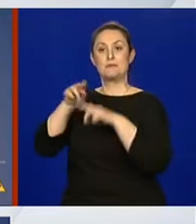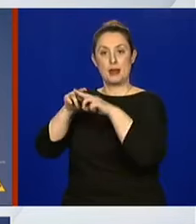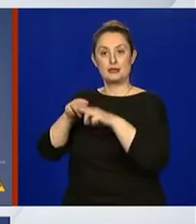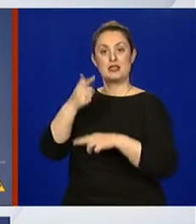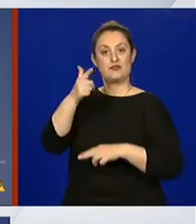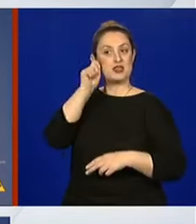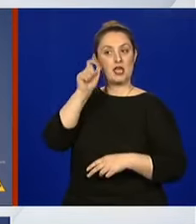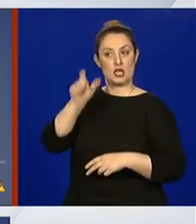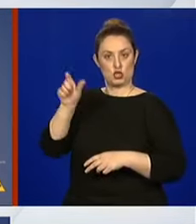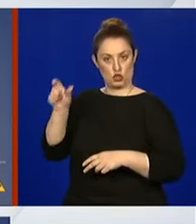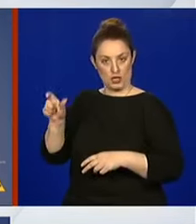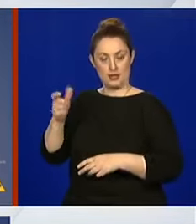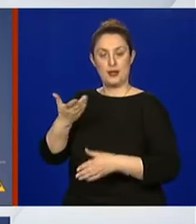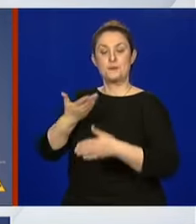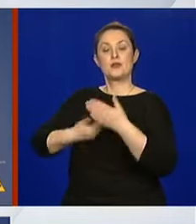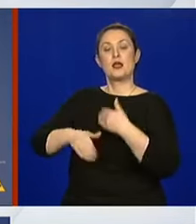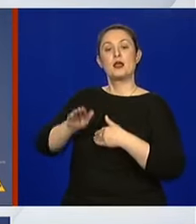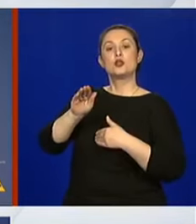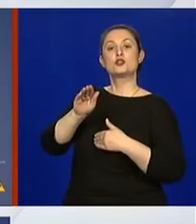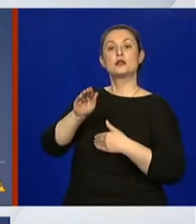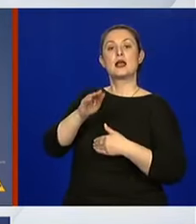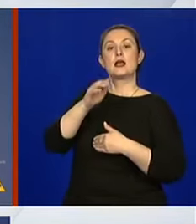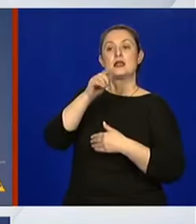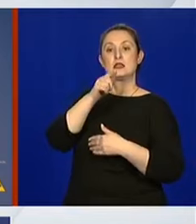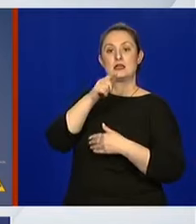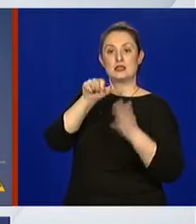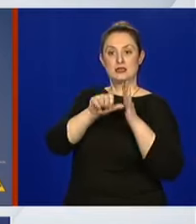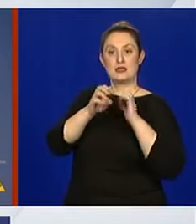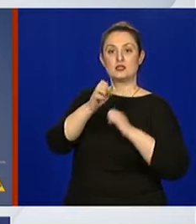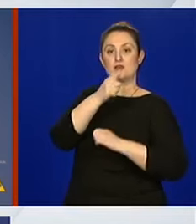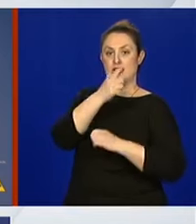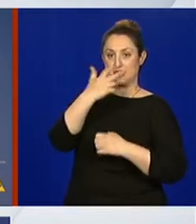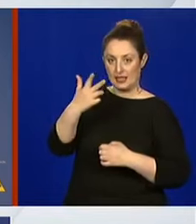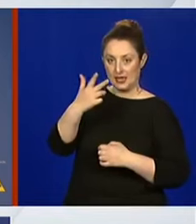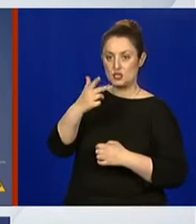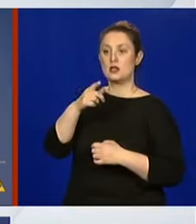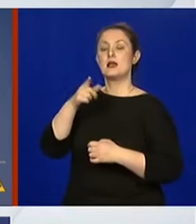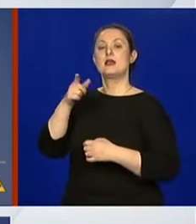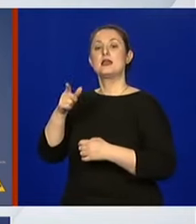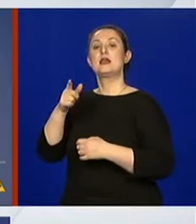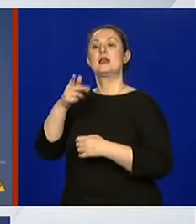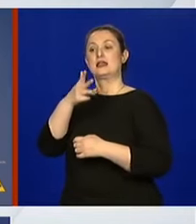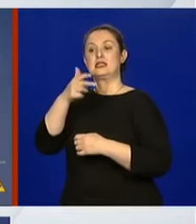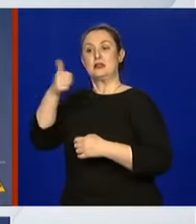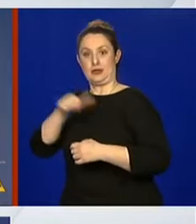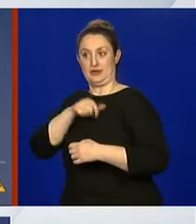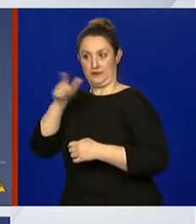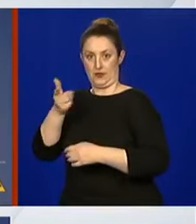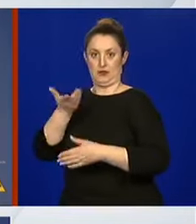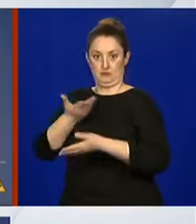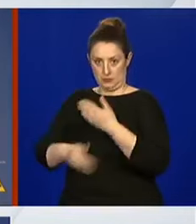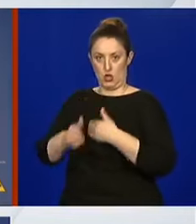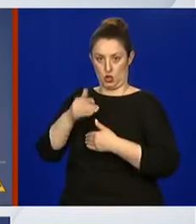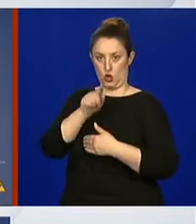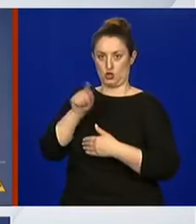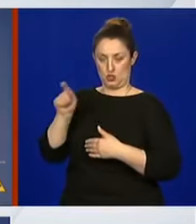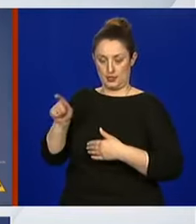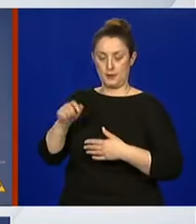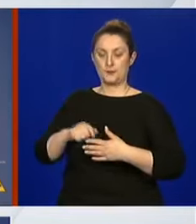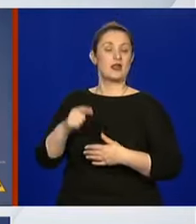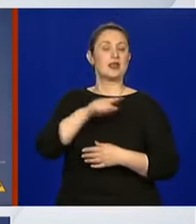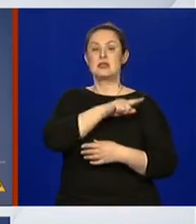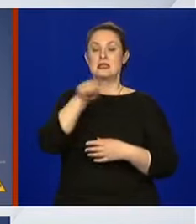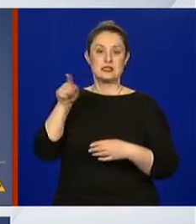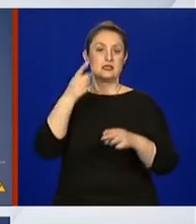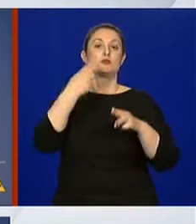osobe 1923. i 1931. godište. Svi bolesnici su polovali od